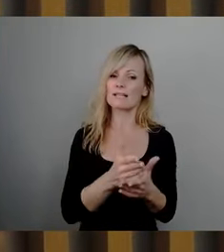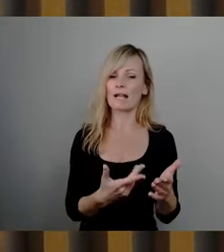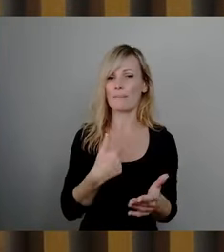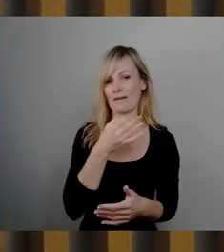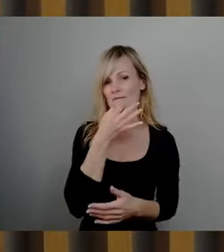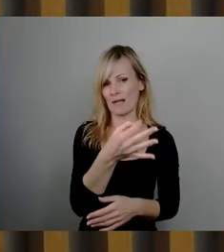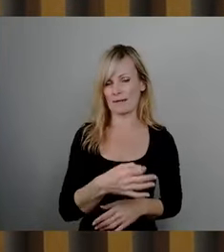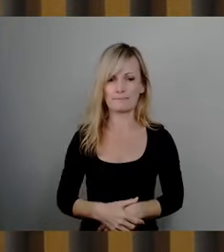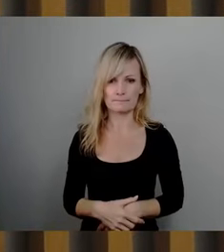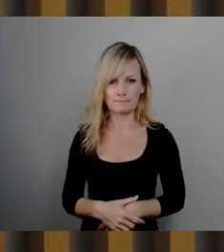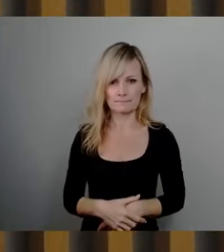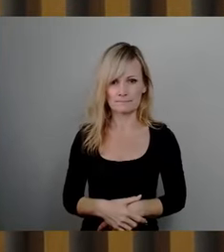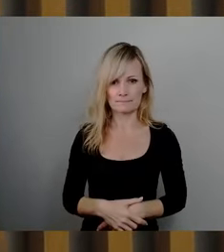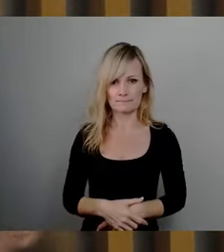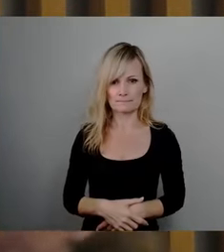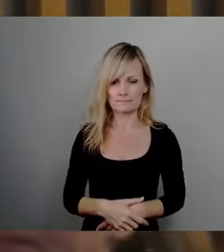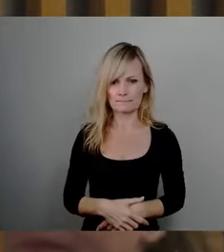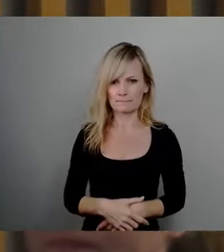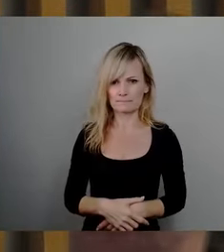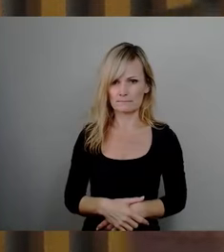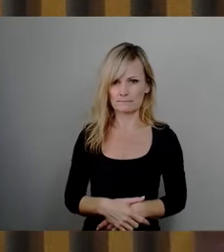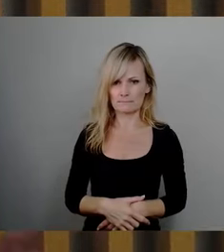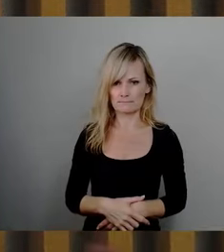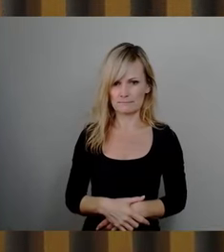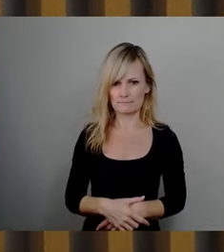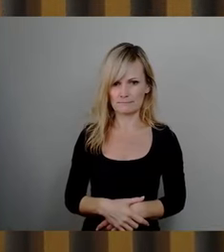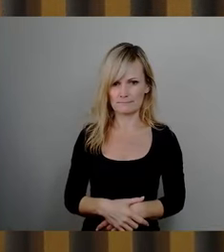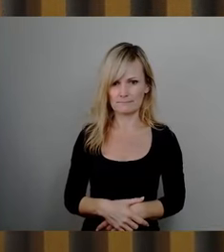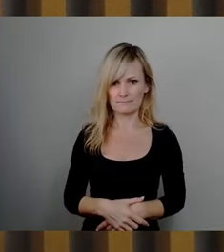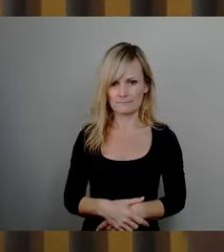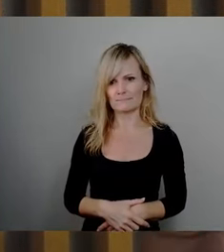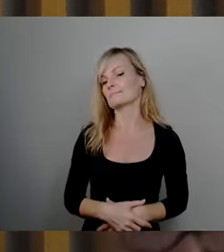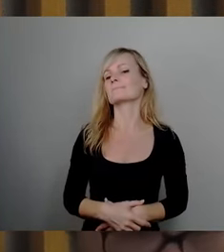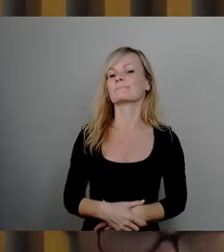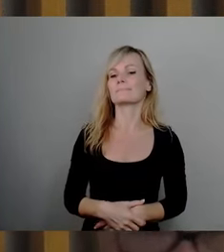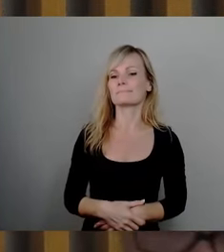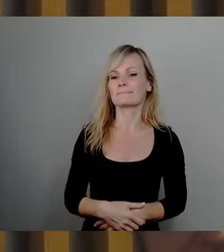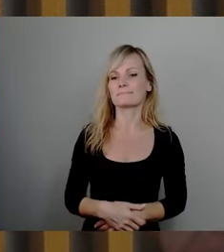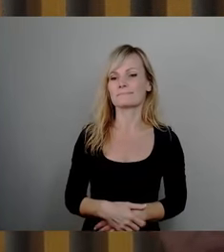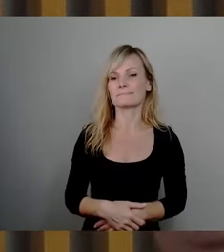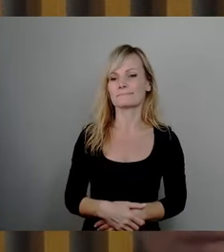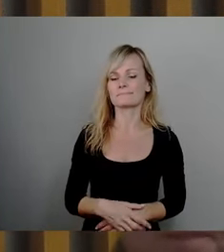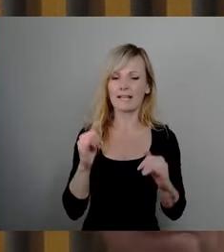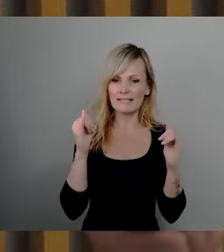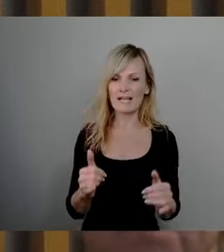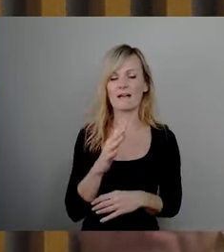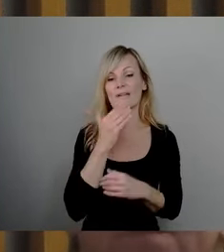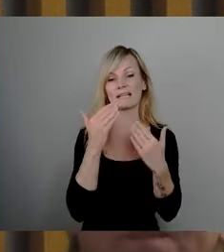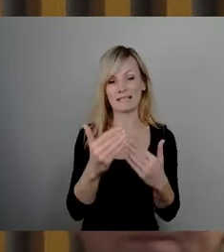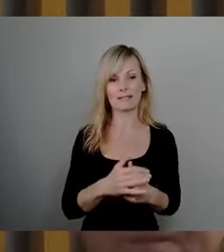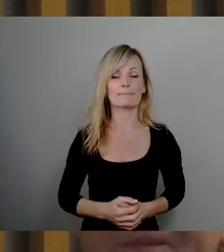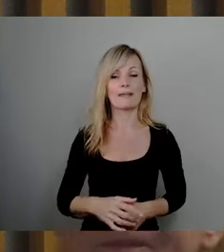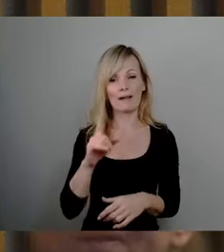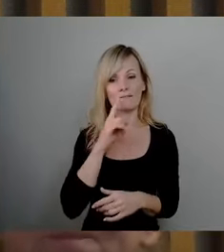Hier übernimmt Frau Kollegin Dr. Kaufmann die Beantwortung. Ja, vielen Dank, Frau